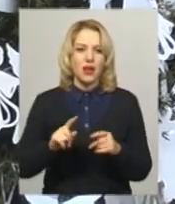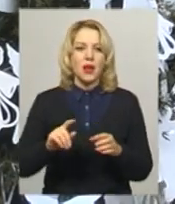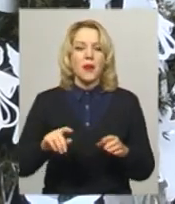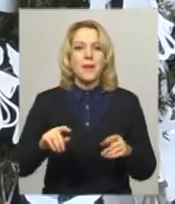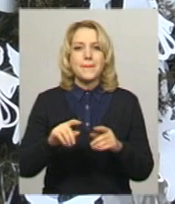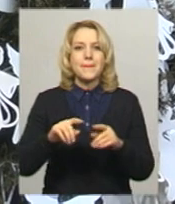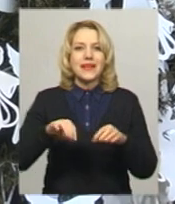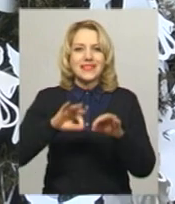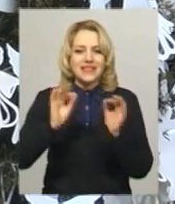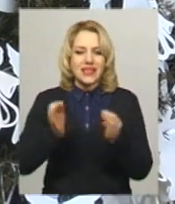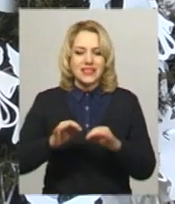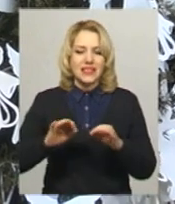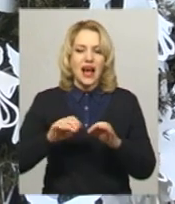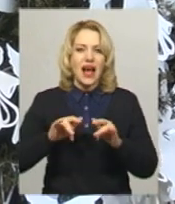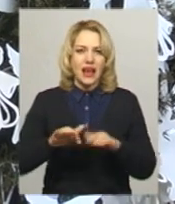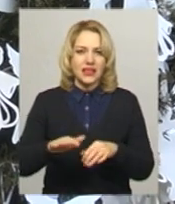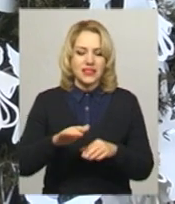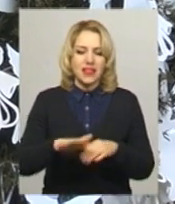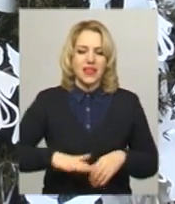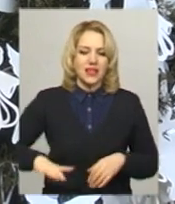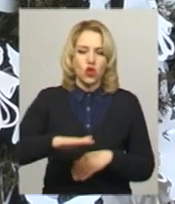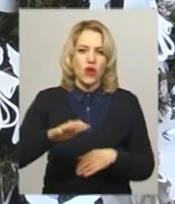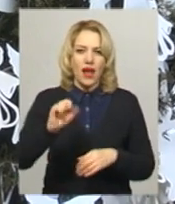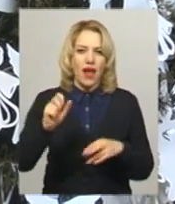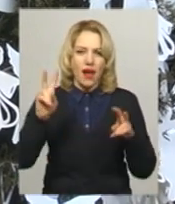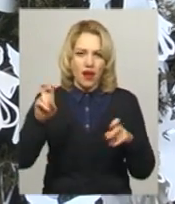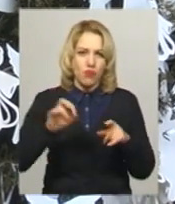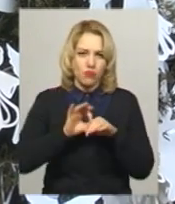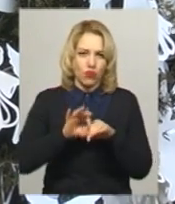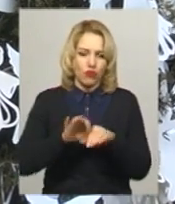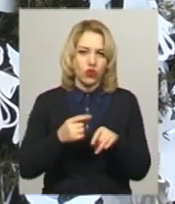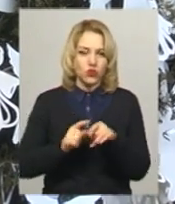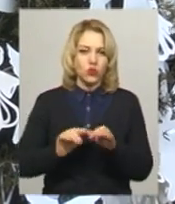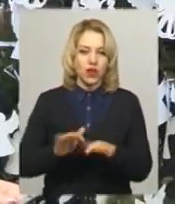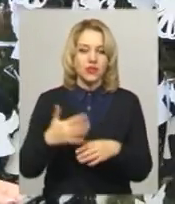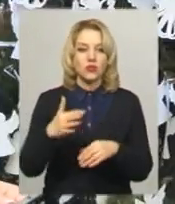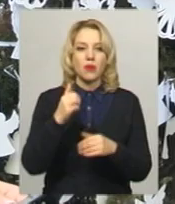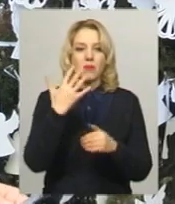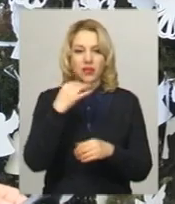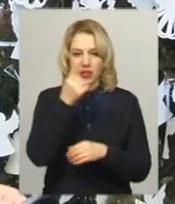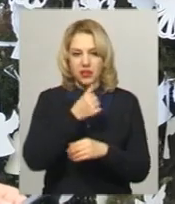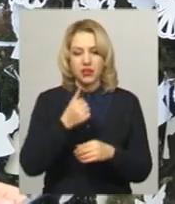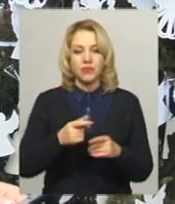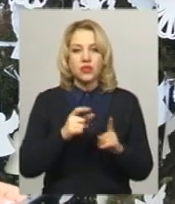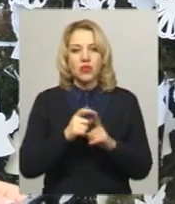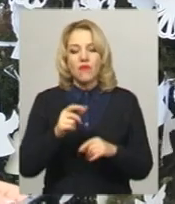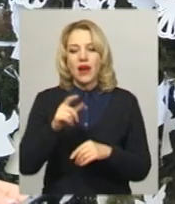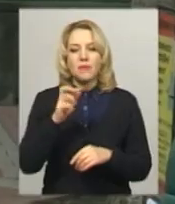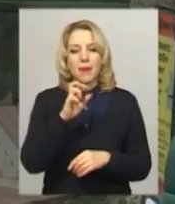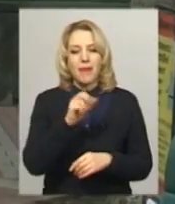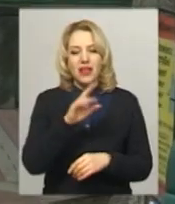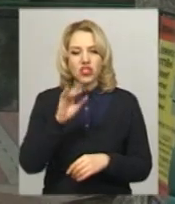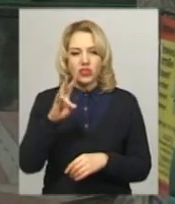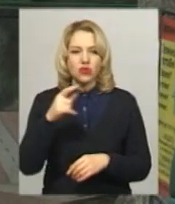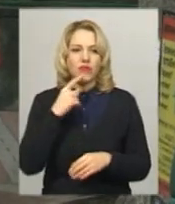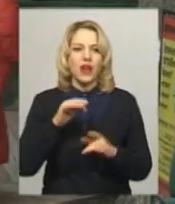«Територія А». Вона проходить щороку, протягом зараз п'ятий рік. За словами Ірини Бачинської, акція проходить